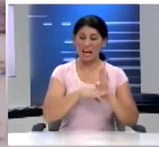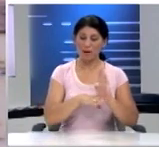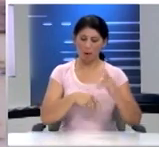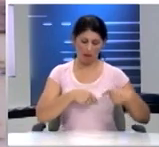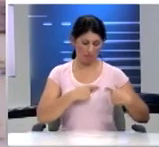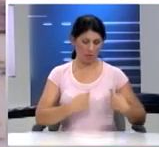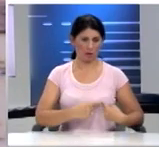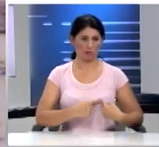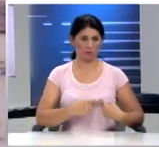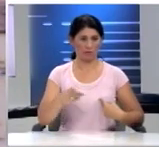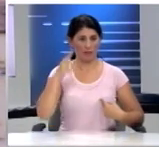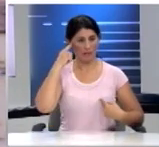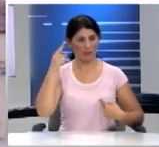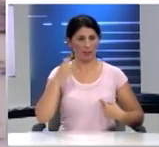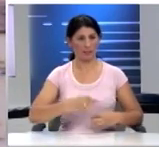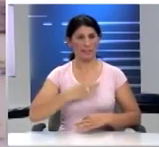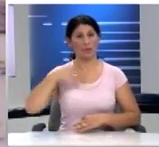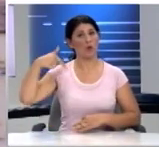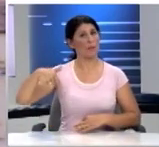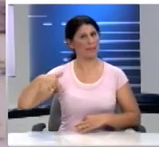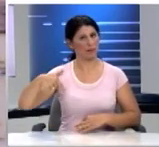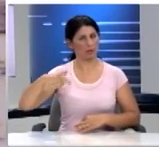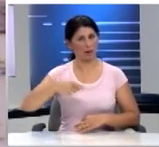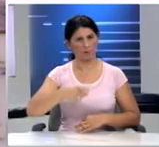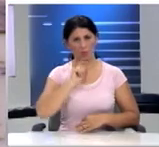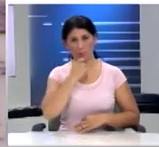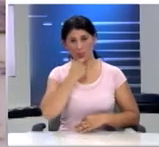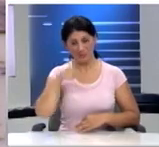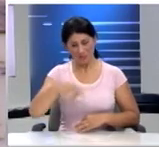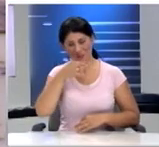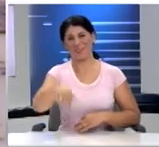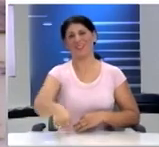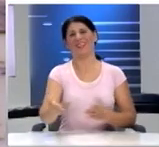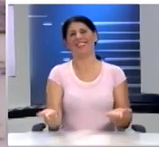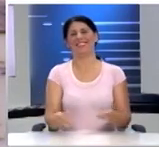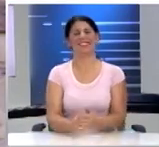Ήταν ιδέα του κυρίου Γεραπετρίτη Αυτό το μυστικό σας το λέω τώρα